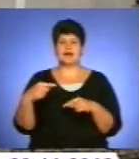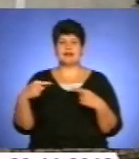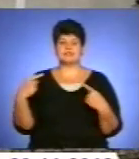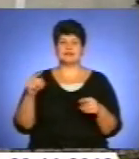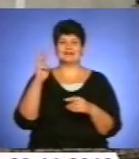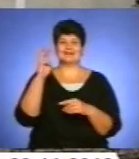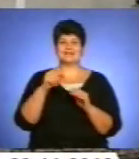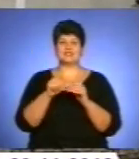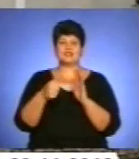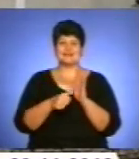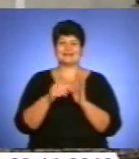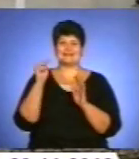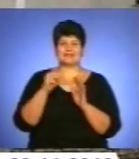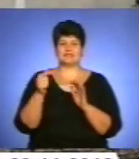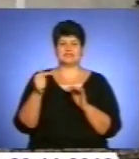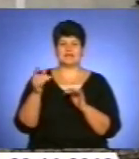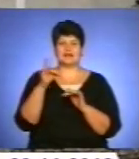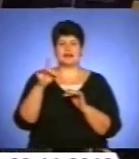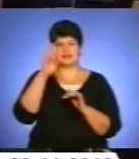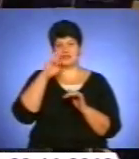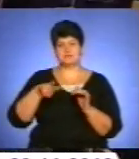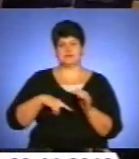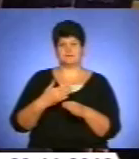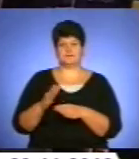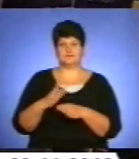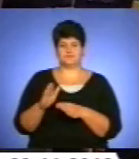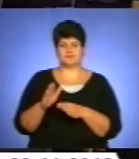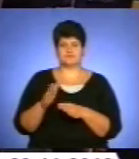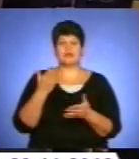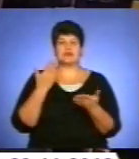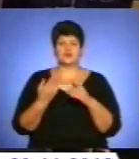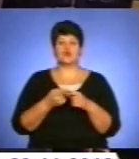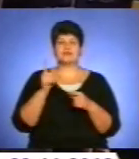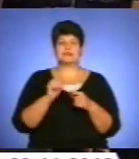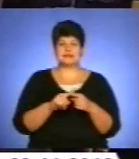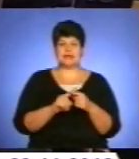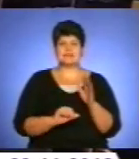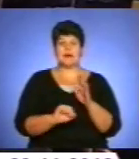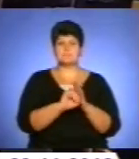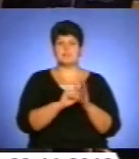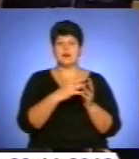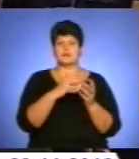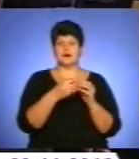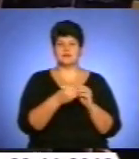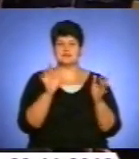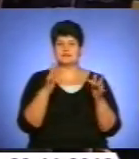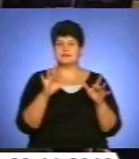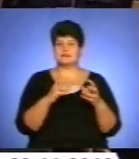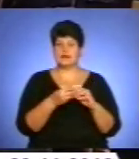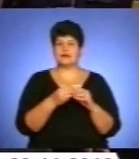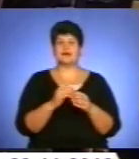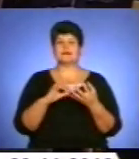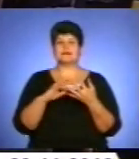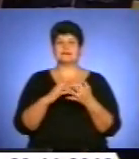тисяч гривень райдержадміністрація. Якщо це на балансі селищної ради, то це треба з цього і